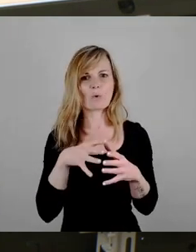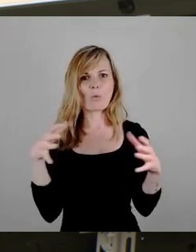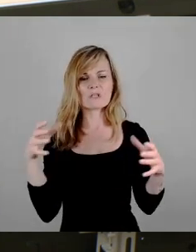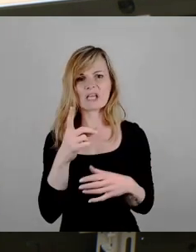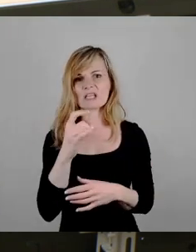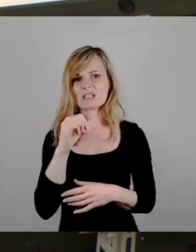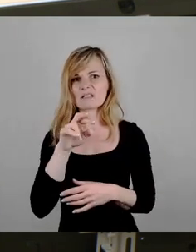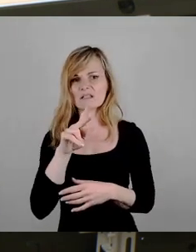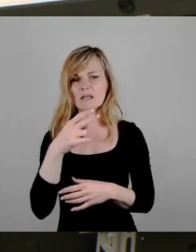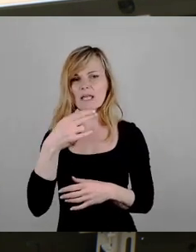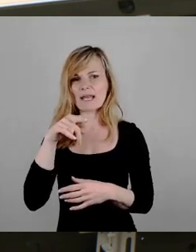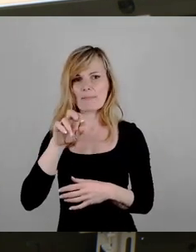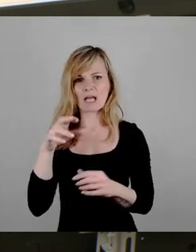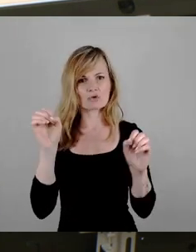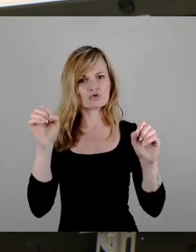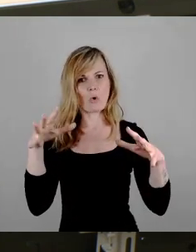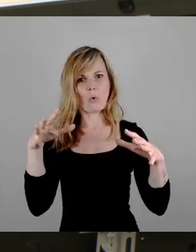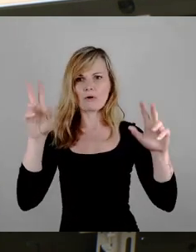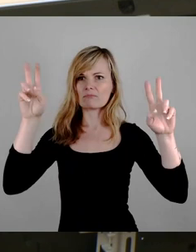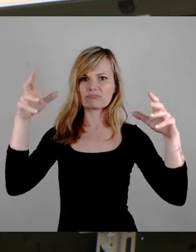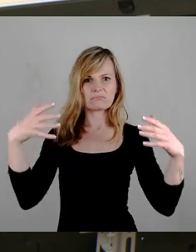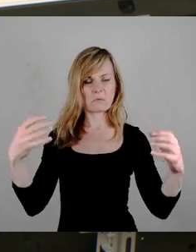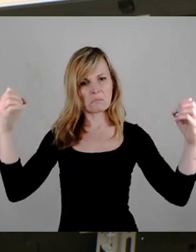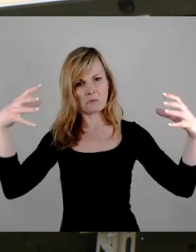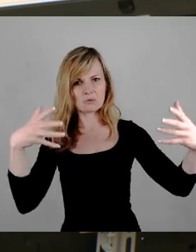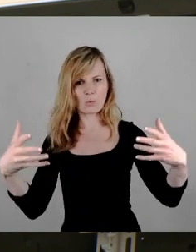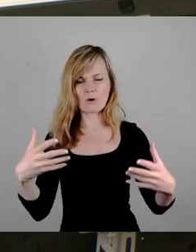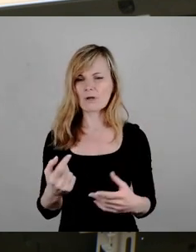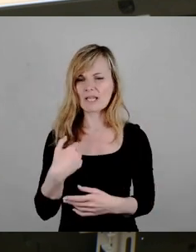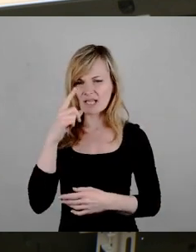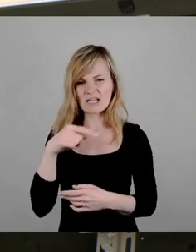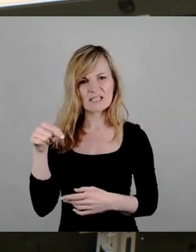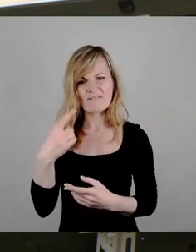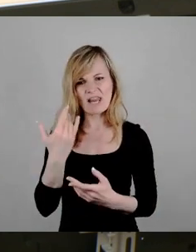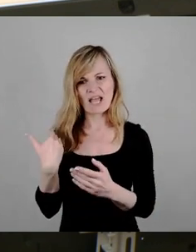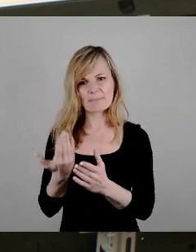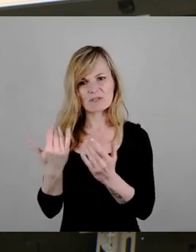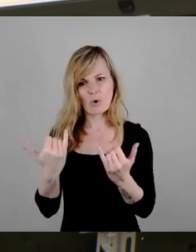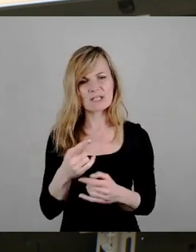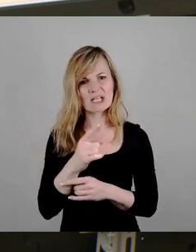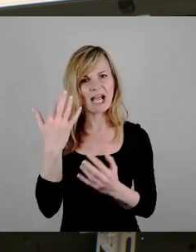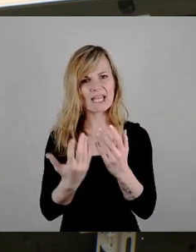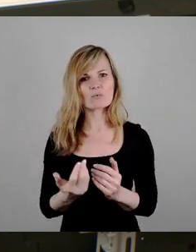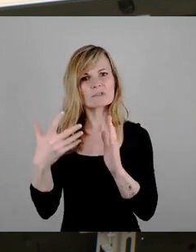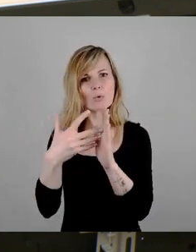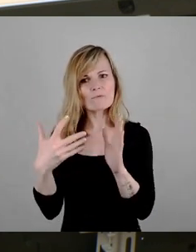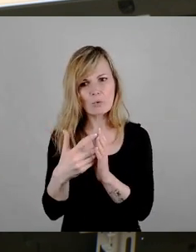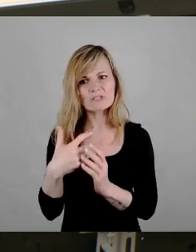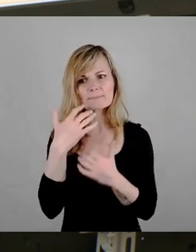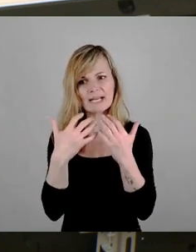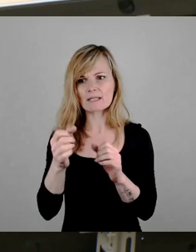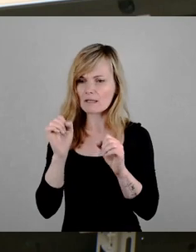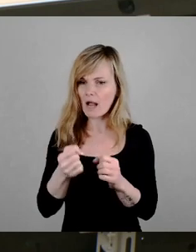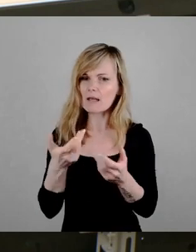ich hätte gedacht, zum heutigen Tag hätten wir mal über den Rechnungsprüfungsbericht sprechen sollen. Konnten wir aber nicht,